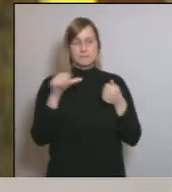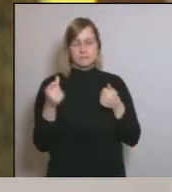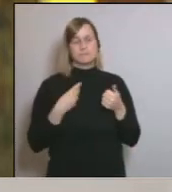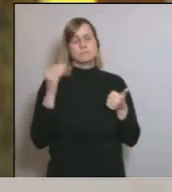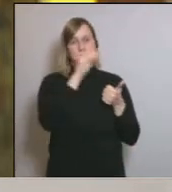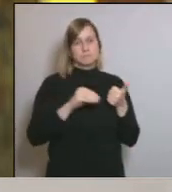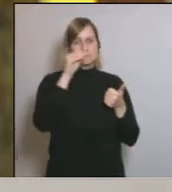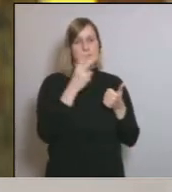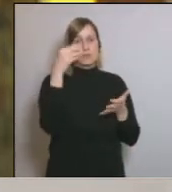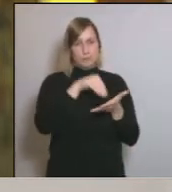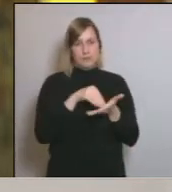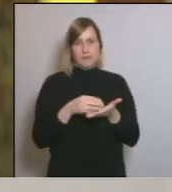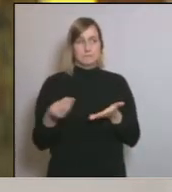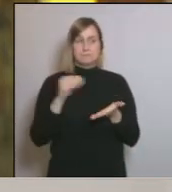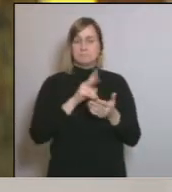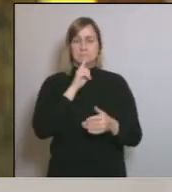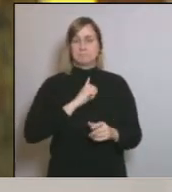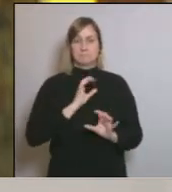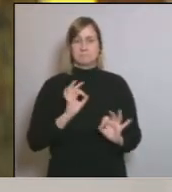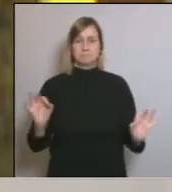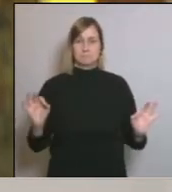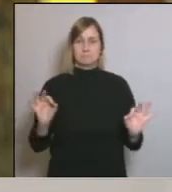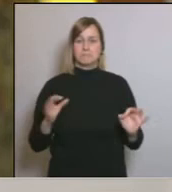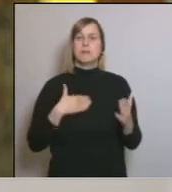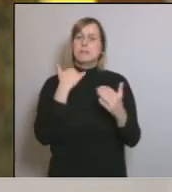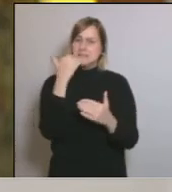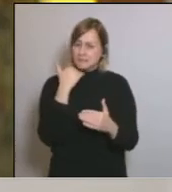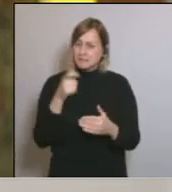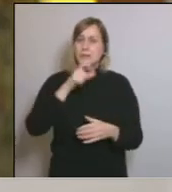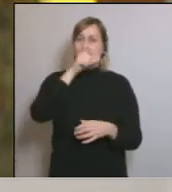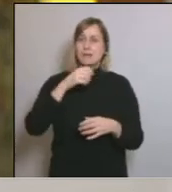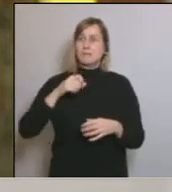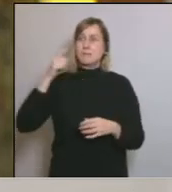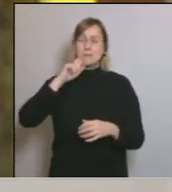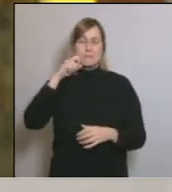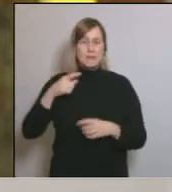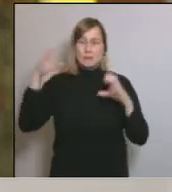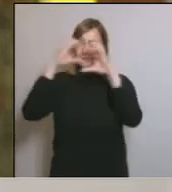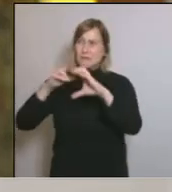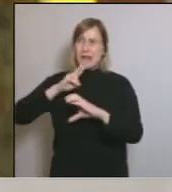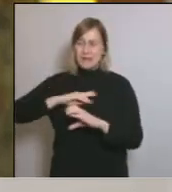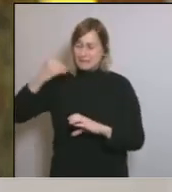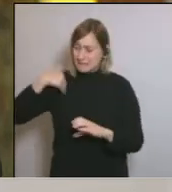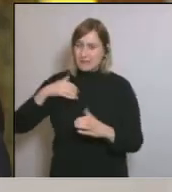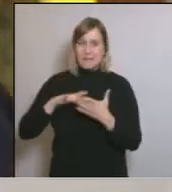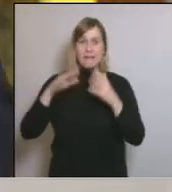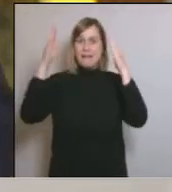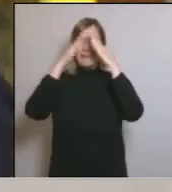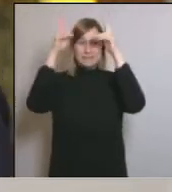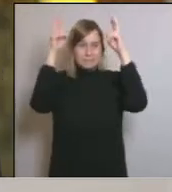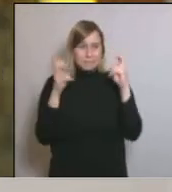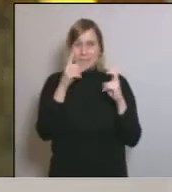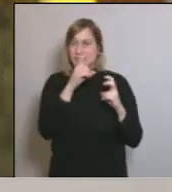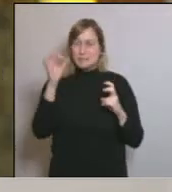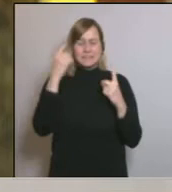dues ocasions. Sabem, perquè ho diuen els millors científics, que és imprescindible aquest confinament total i que s